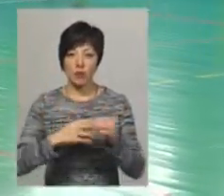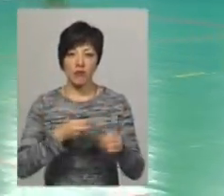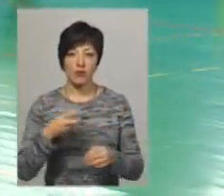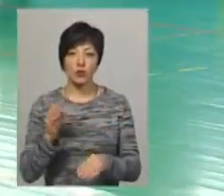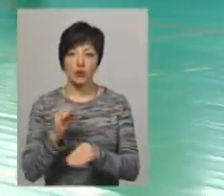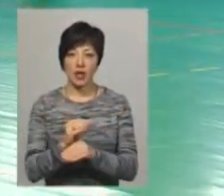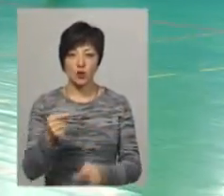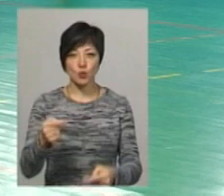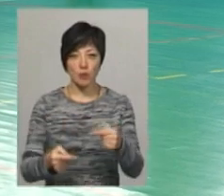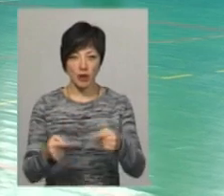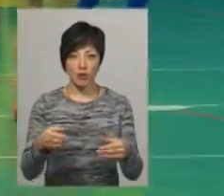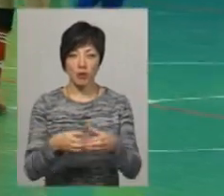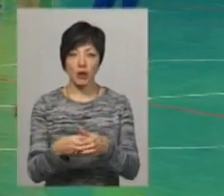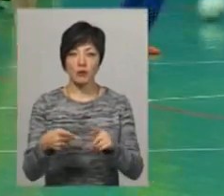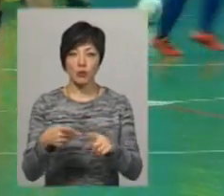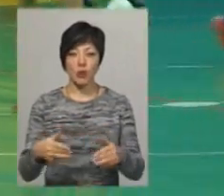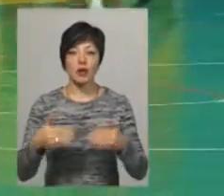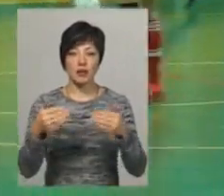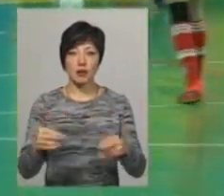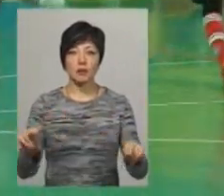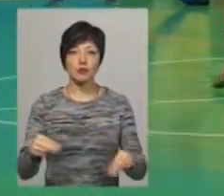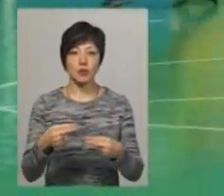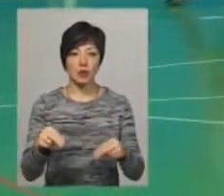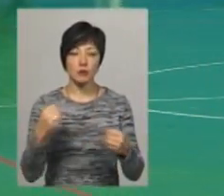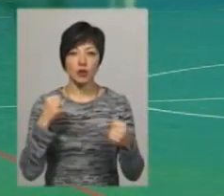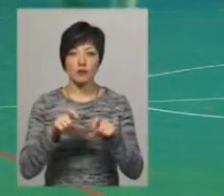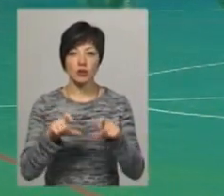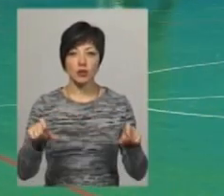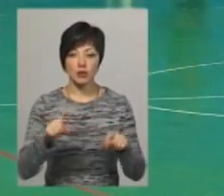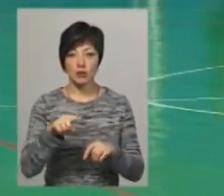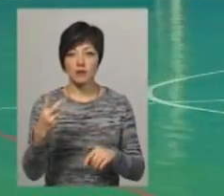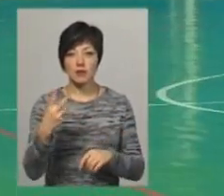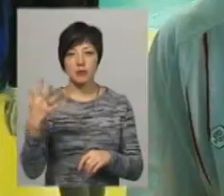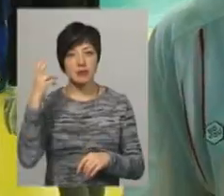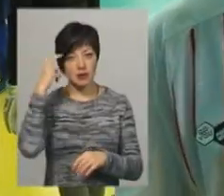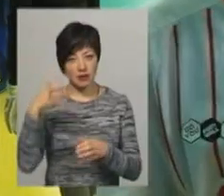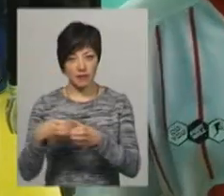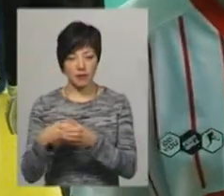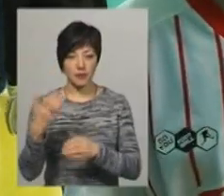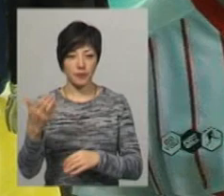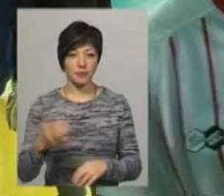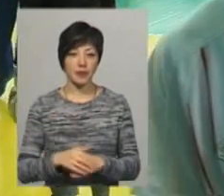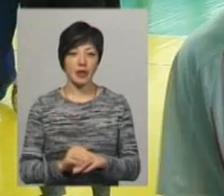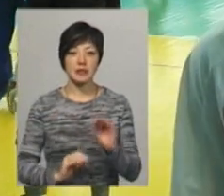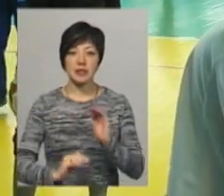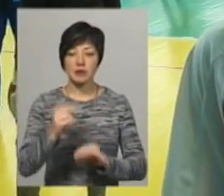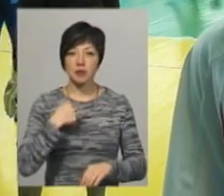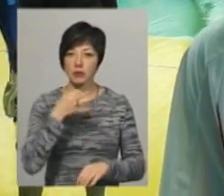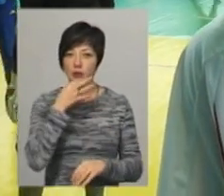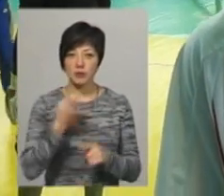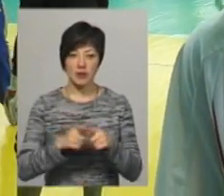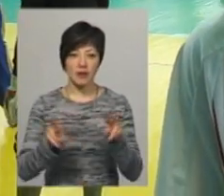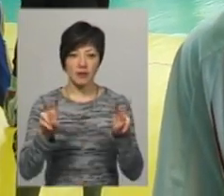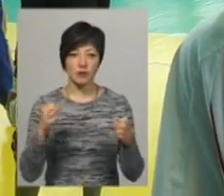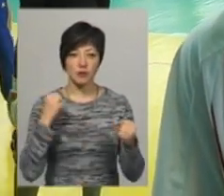додає, суперник її команди у другому етапі чемпіонату ДЮС США номер 25 з міста Києва. З самого дитинства мені подобався цей вид